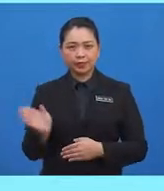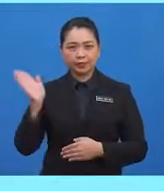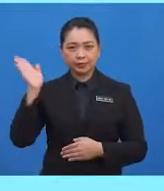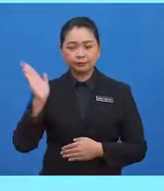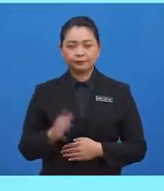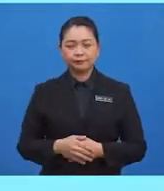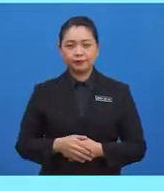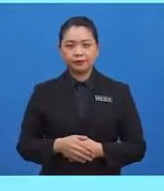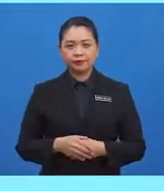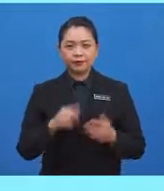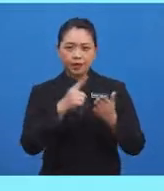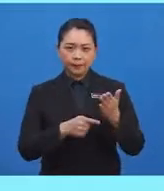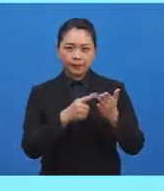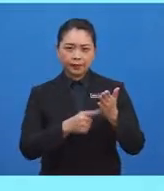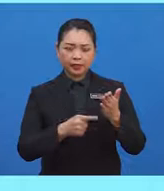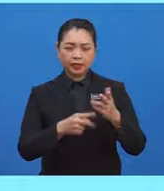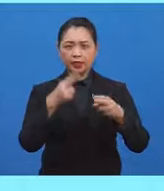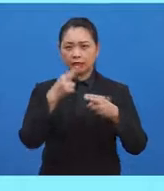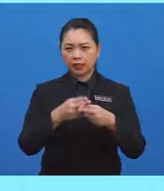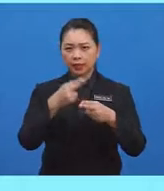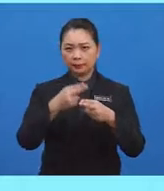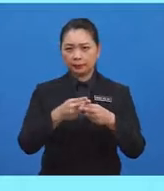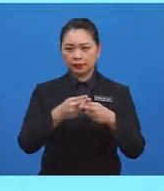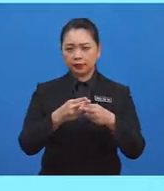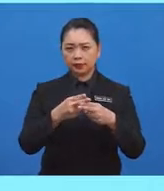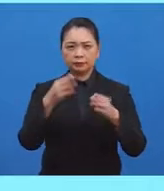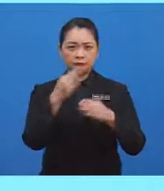Apakah nama bentuk ini?